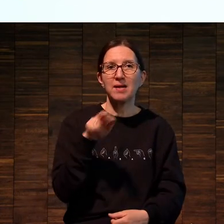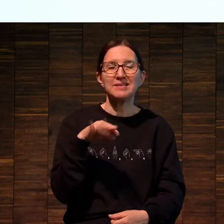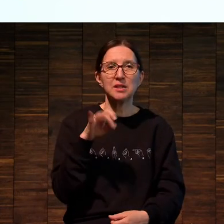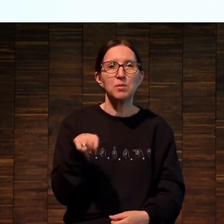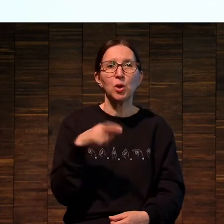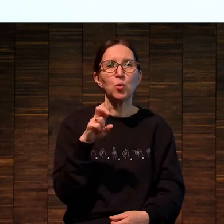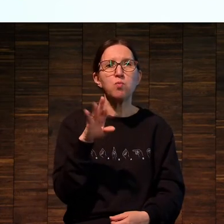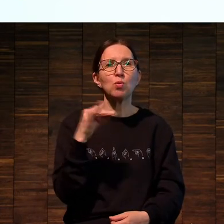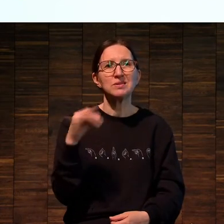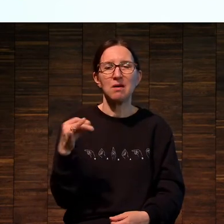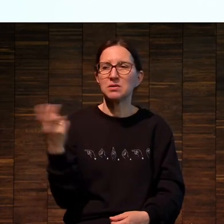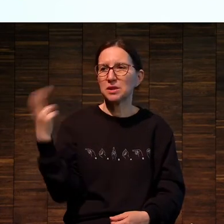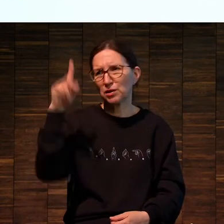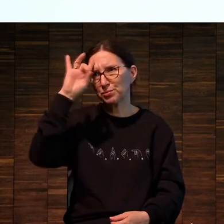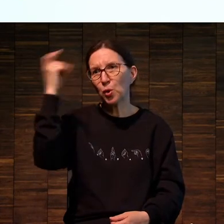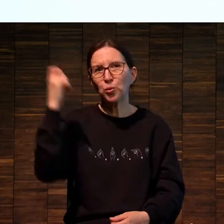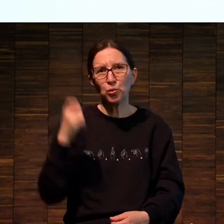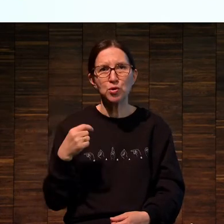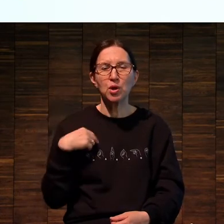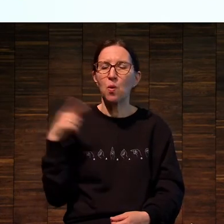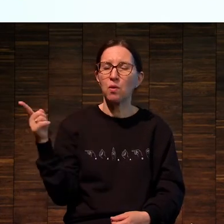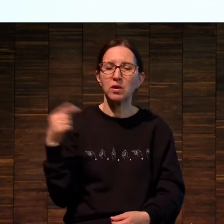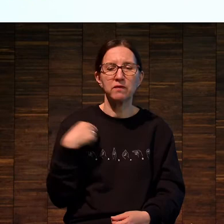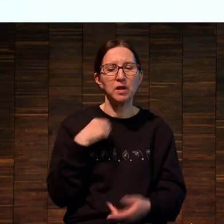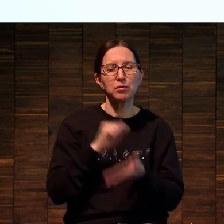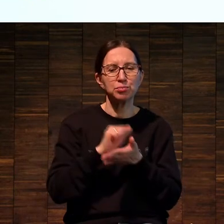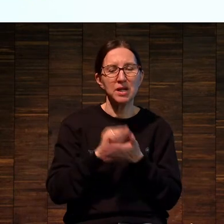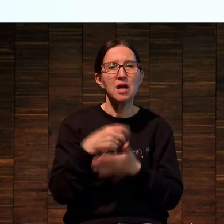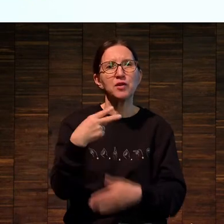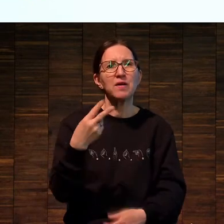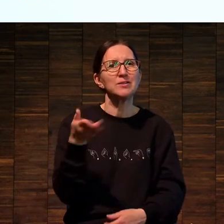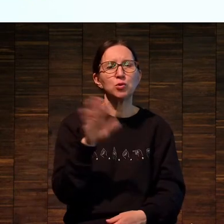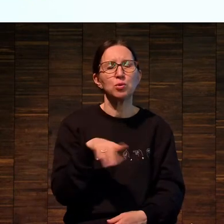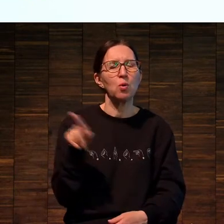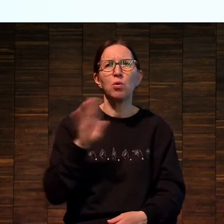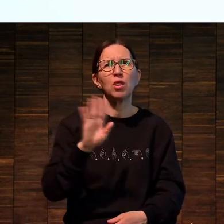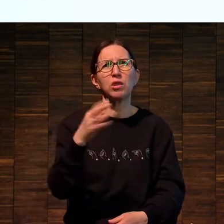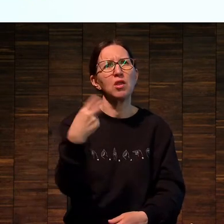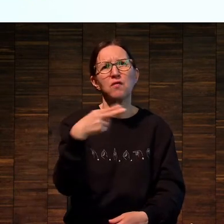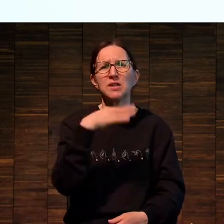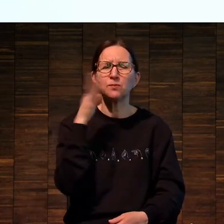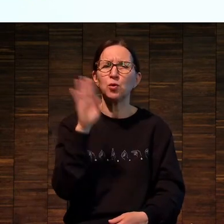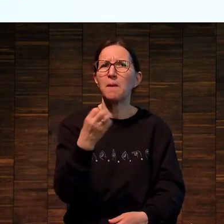мы говорим, Володь, мы напечатаем 20 экземпляров. Он говорит, нет, 20 много, давай 15. Ну так вот.